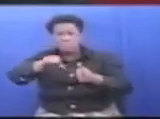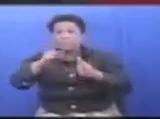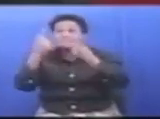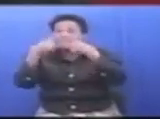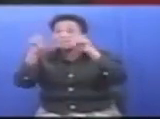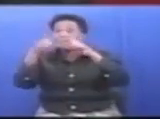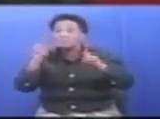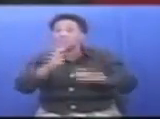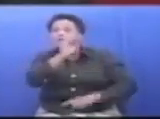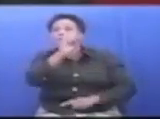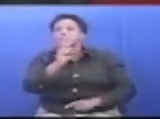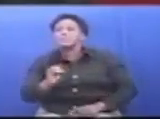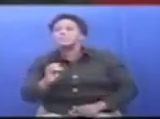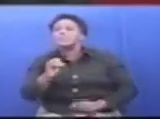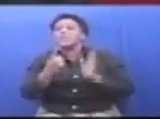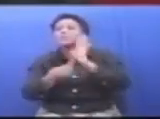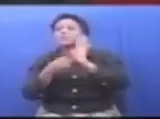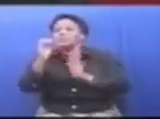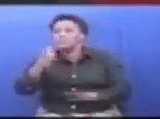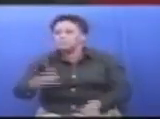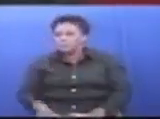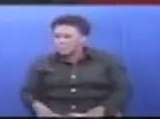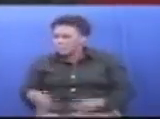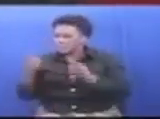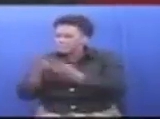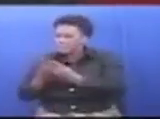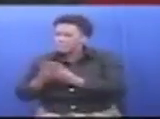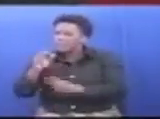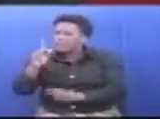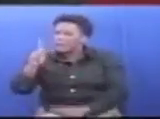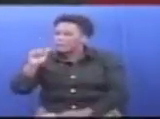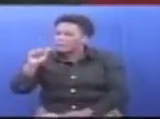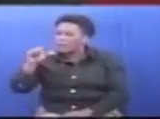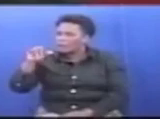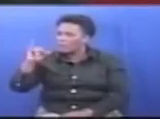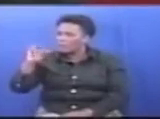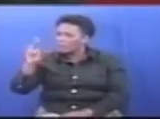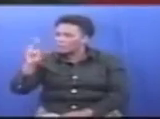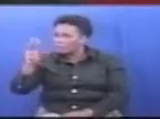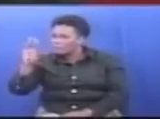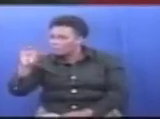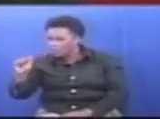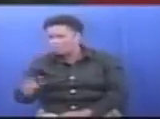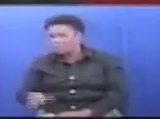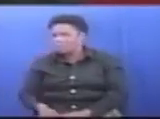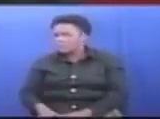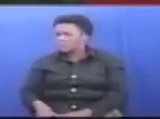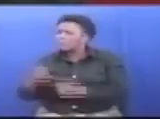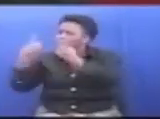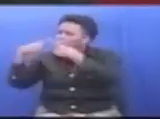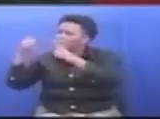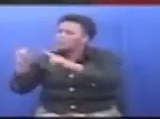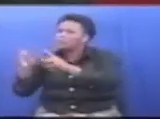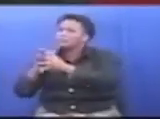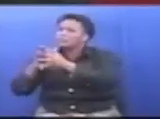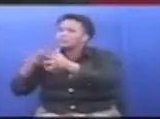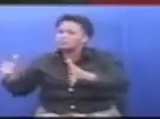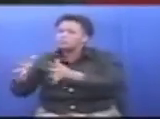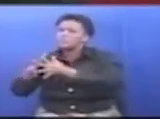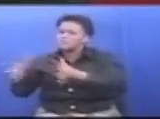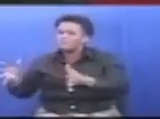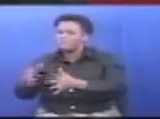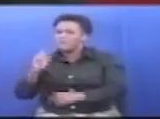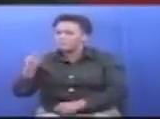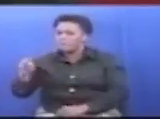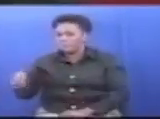itakuja urambo Hata pale kaliwa jirani Yamba kuna misitu mikubwa Inaokuenda mpaka kule kahamba na shinyanga Ili wafanya mapitio